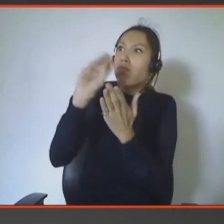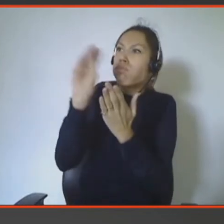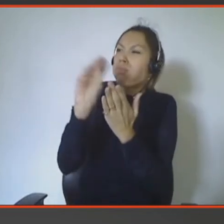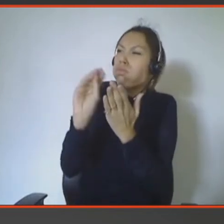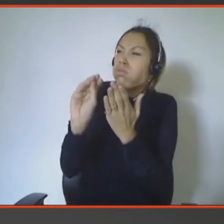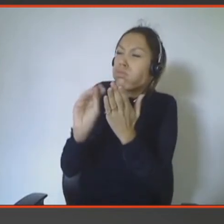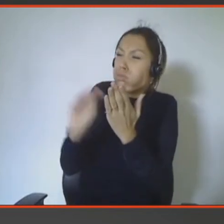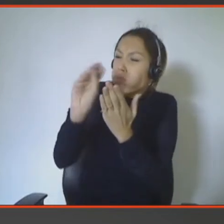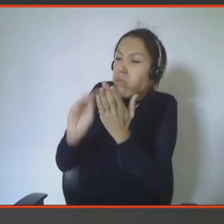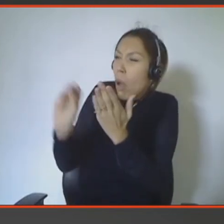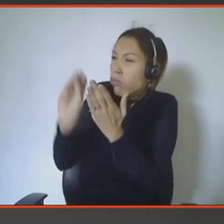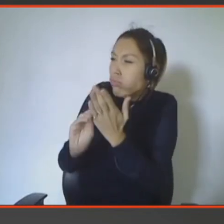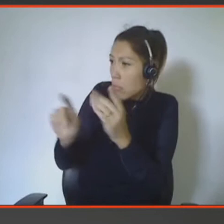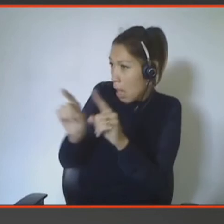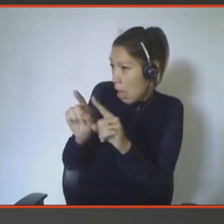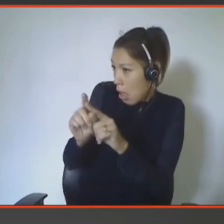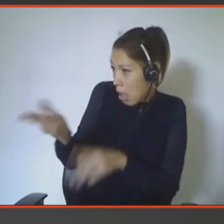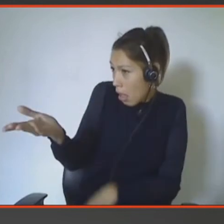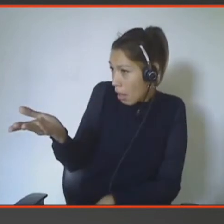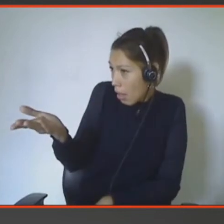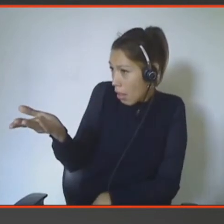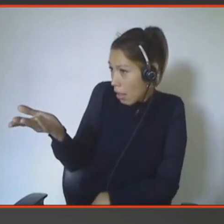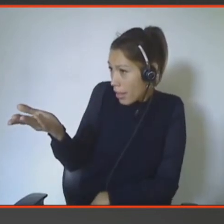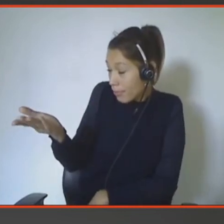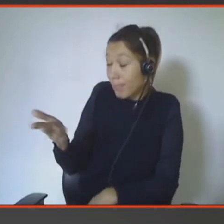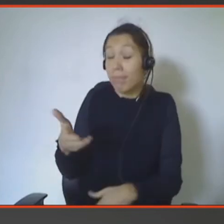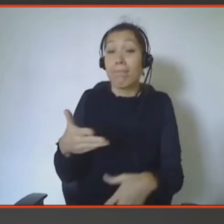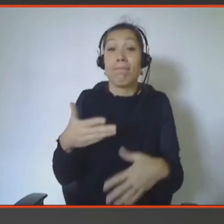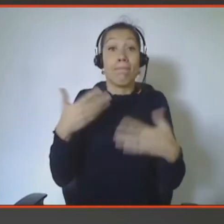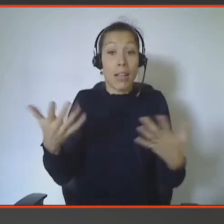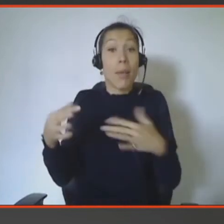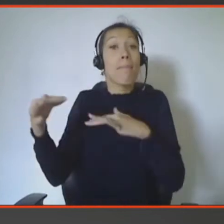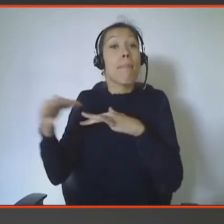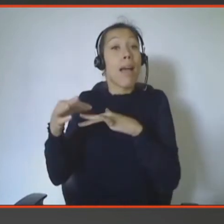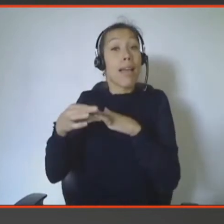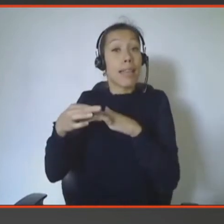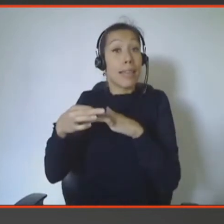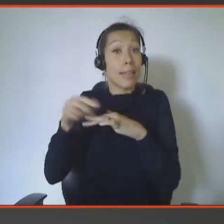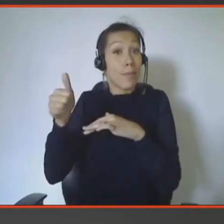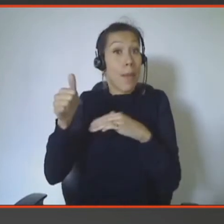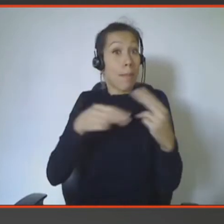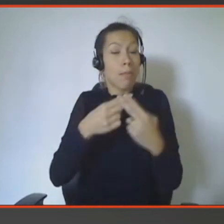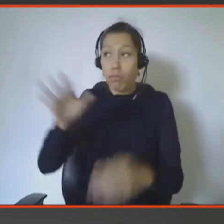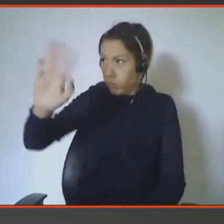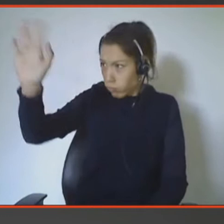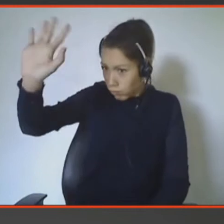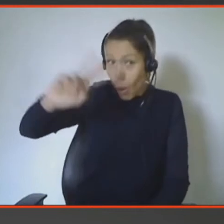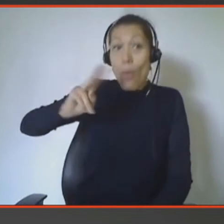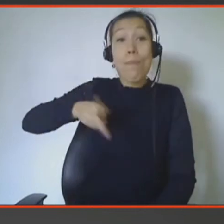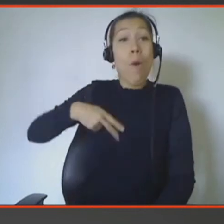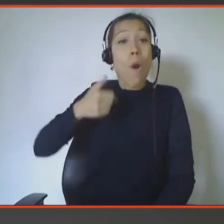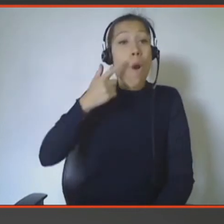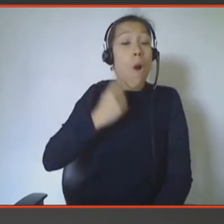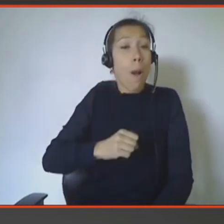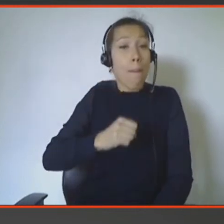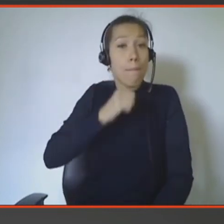complètement aléatoires. » alors, le mari a répondu « Pas du tout, parce que mon grand-père, quand il écrivait son